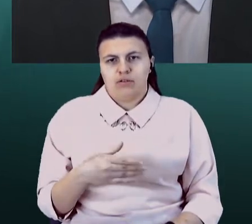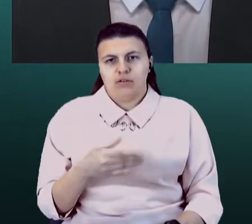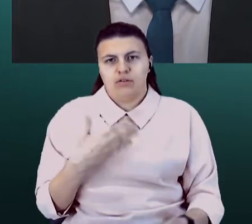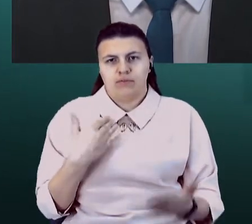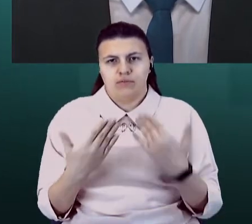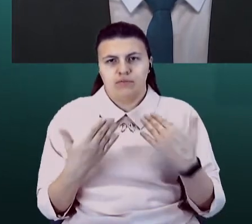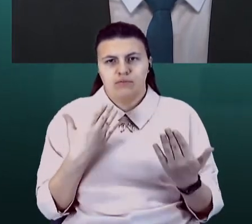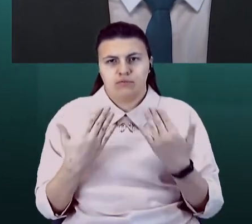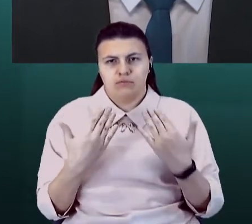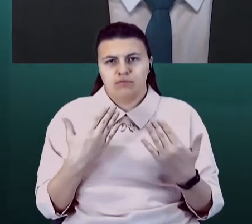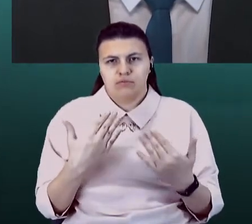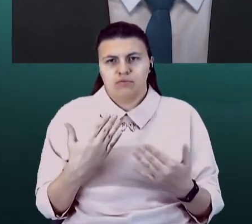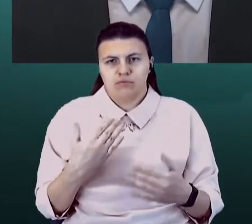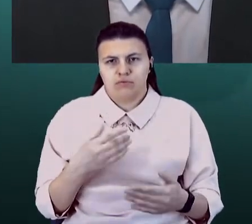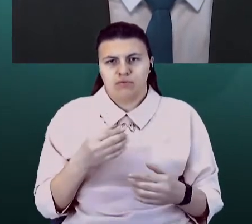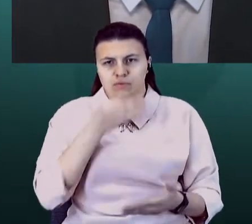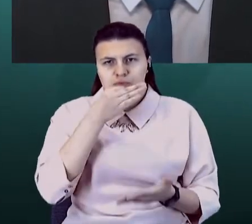відповідально.